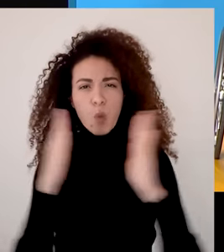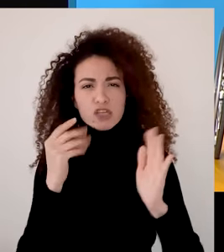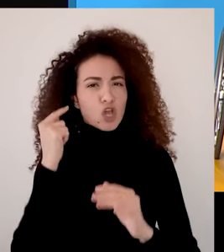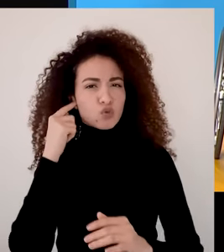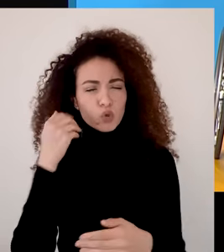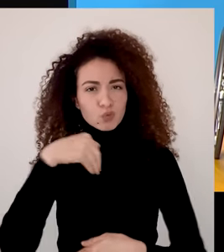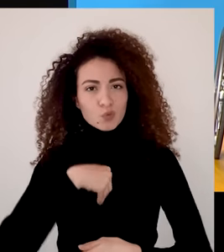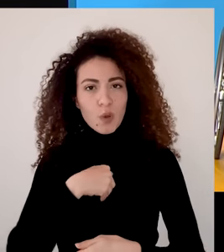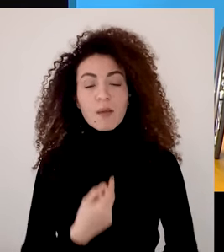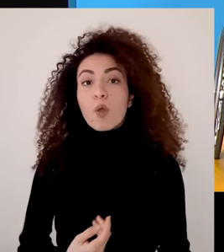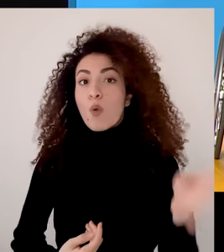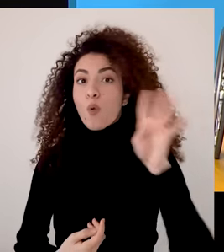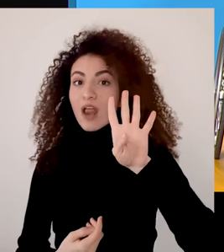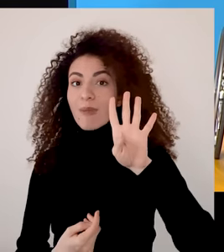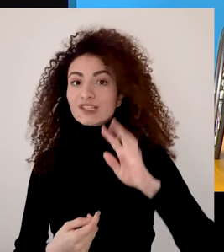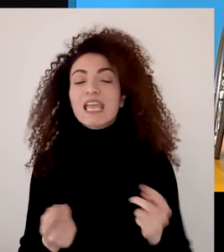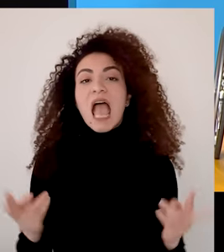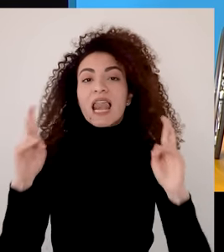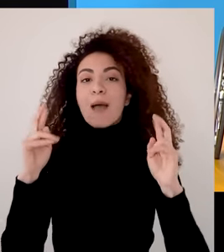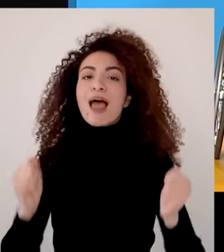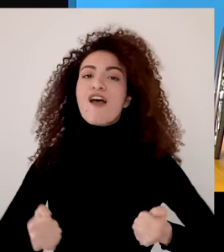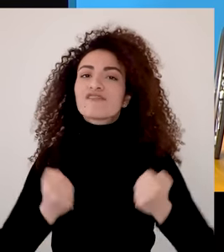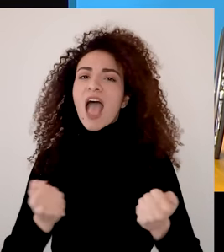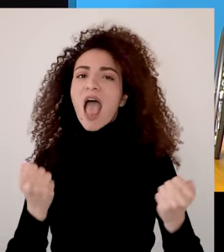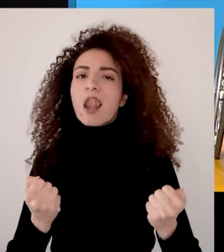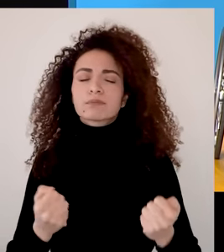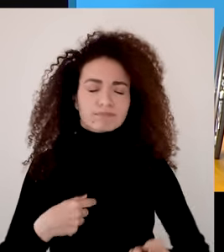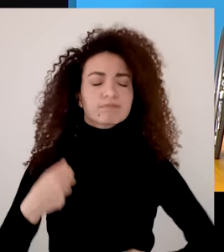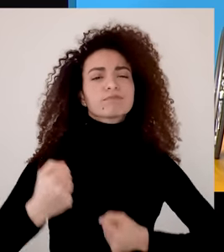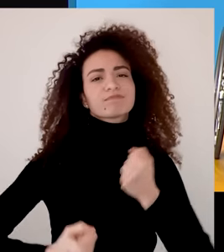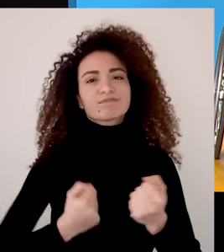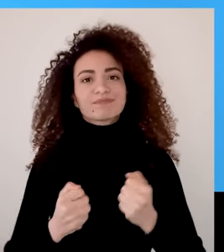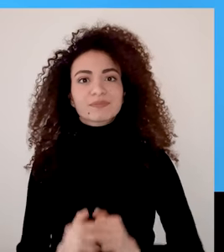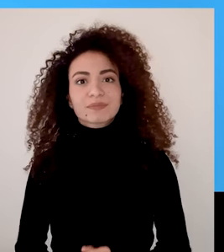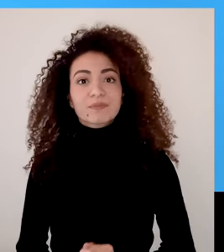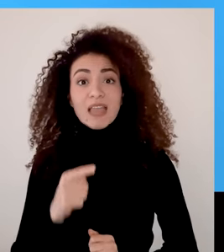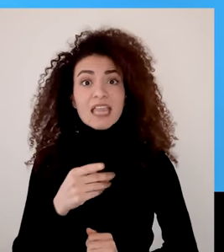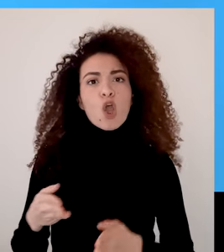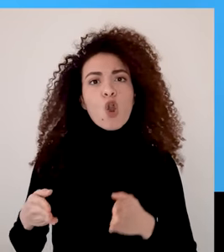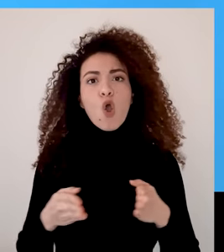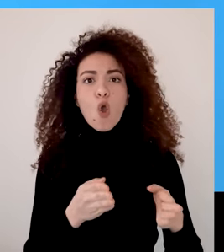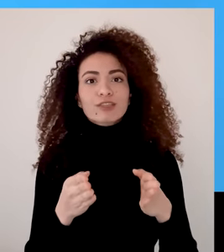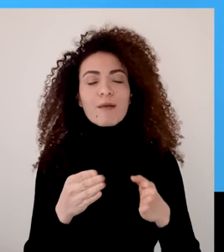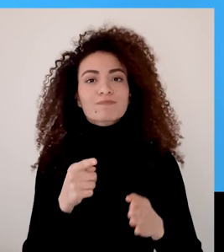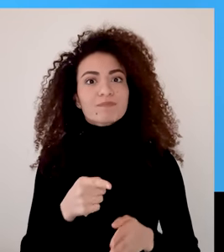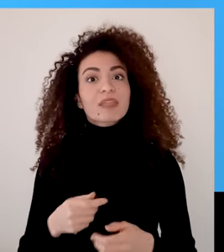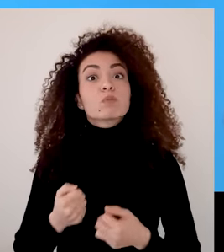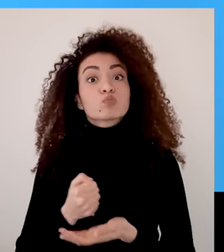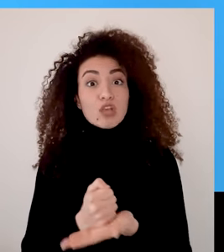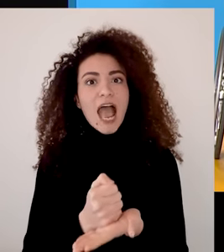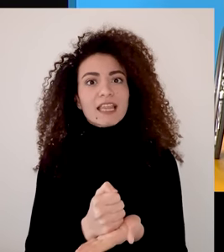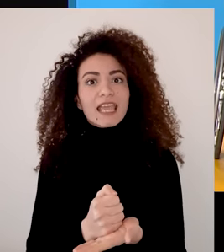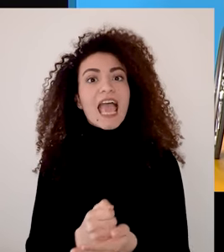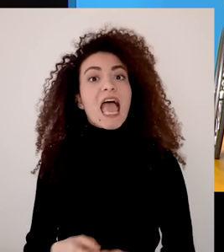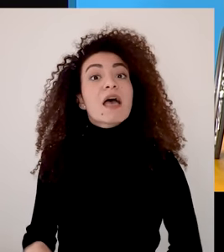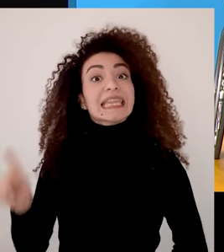بتحدى الصوت أي الناقد الداخلي وأربع استخدام مبدأ الأمل الفاعل هذه الاستراتيجية كانت مفيدة لصديقتنا